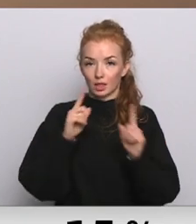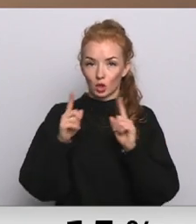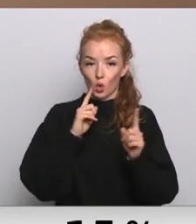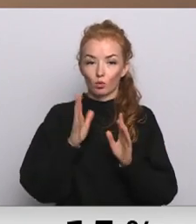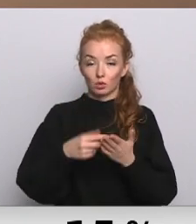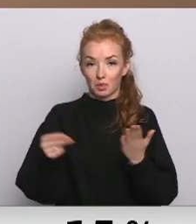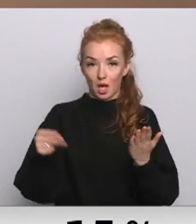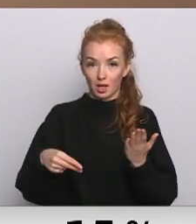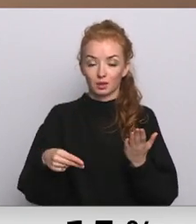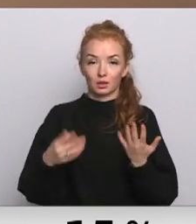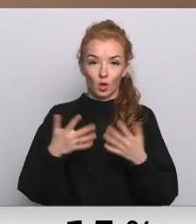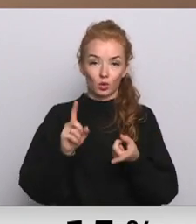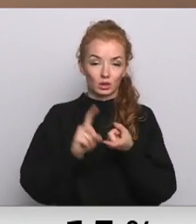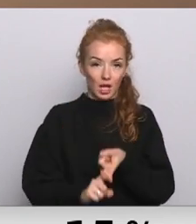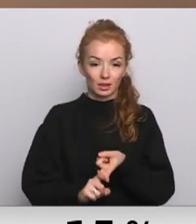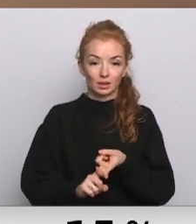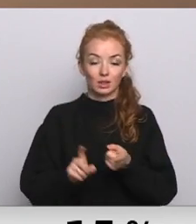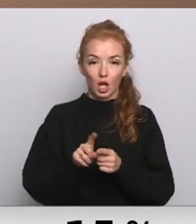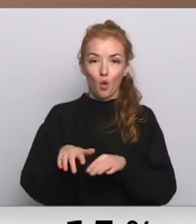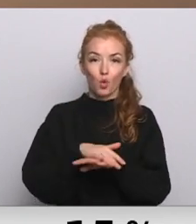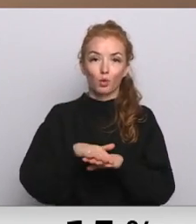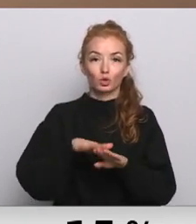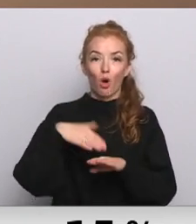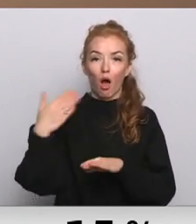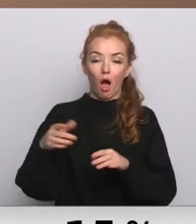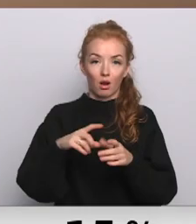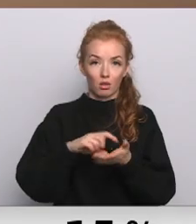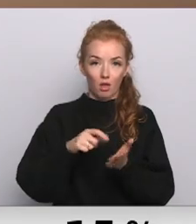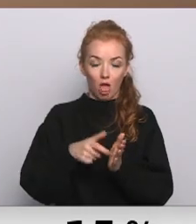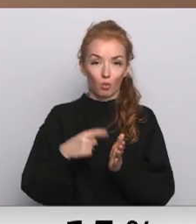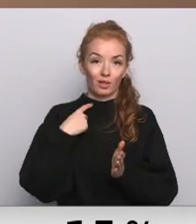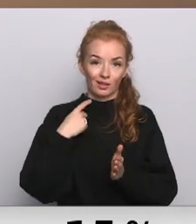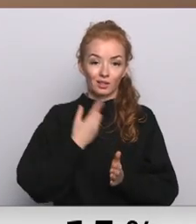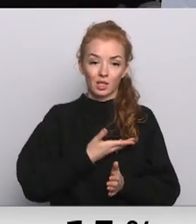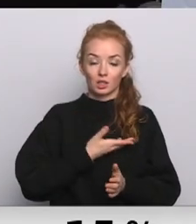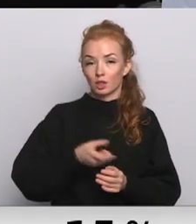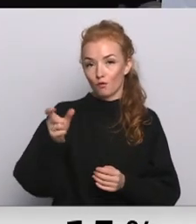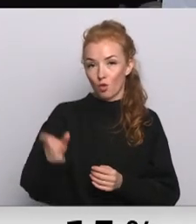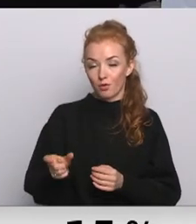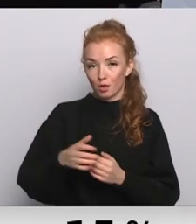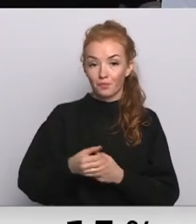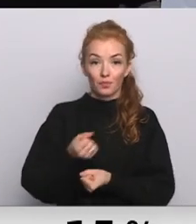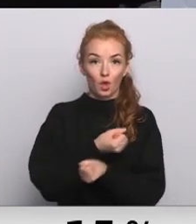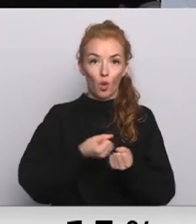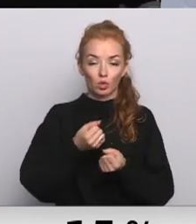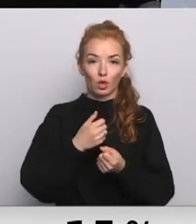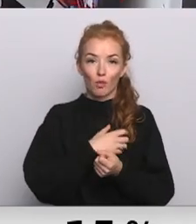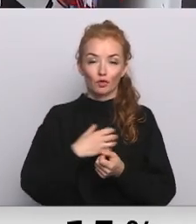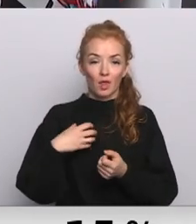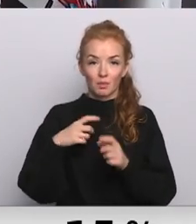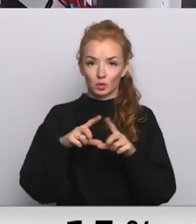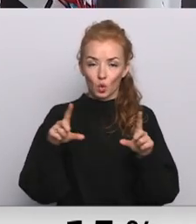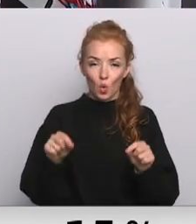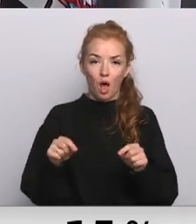kurš tiks parakstīts, jau skara publisko ārtālpu. Tātad Rīgas iedzīvotājs. Taupīts tiks pašvaldības iestādēs